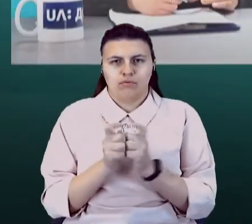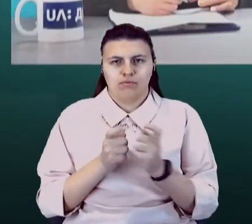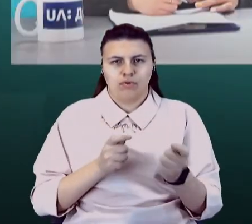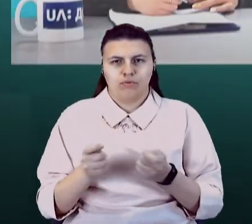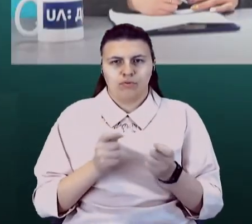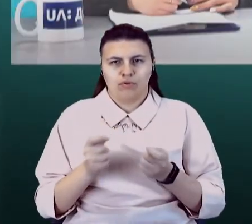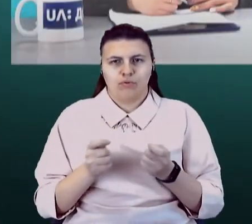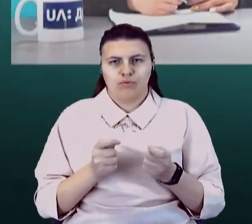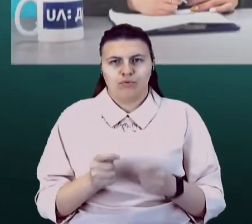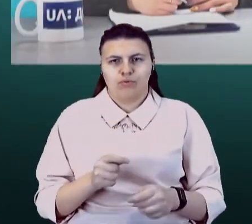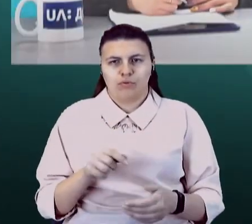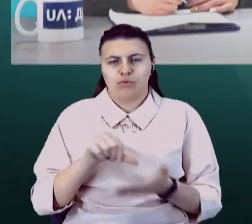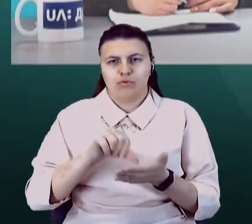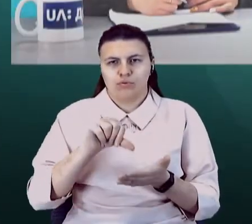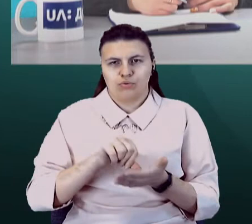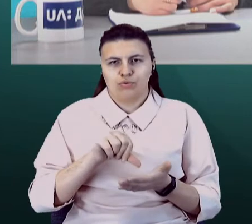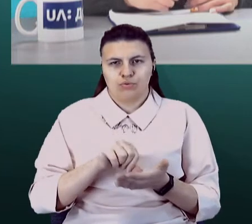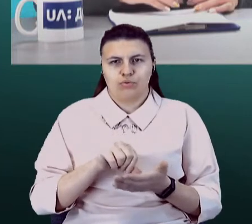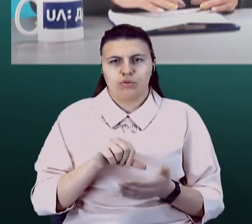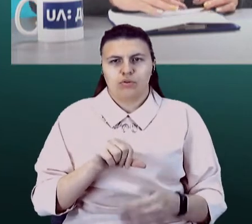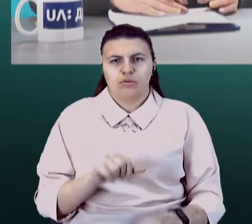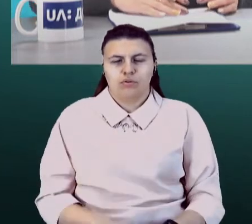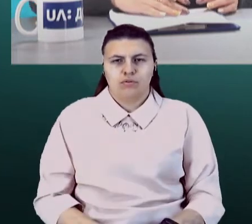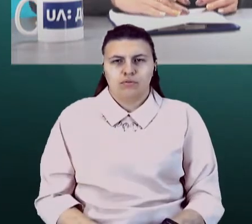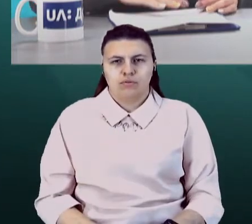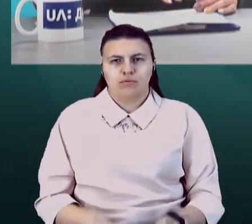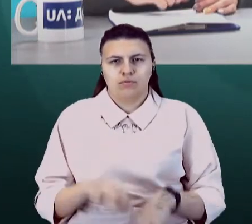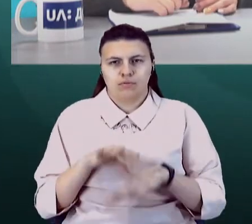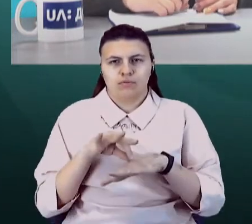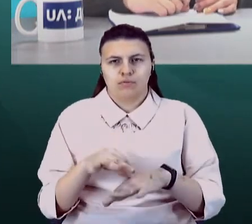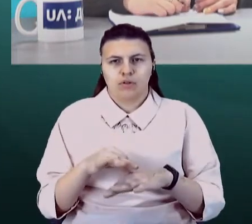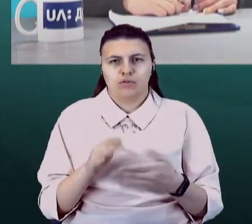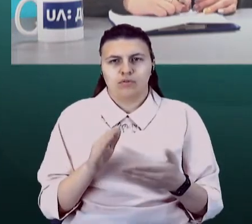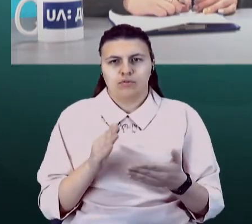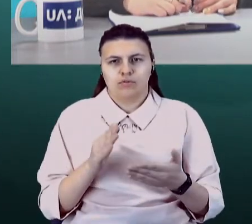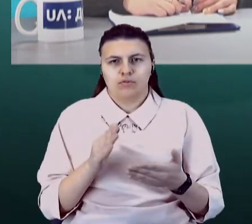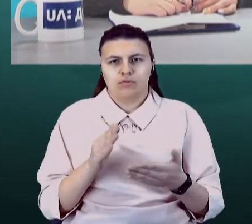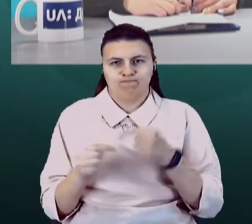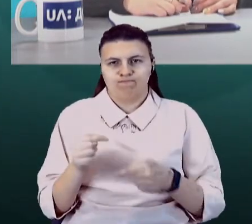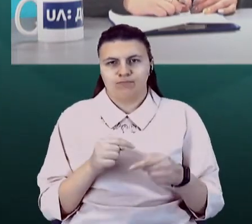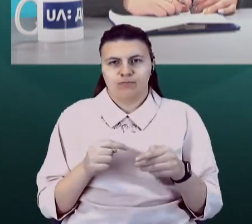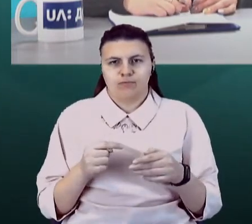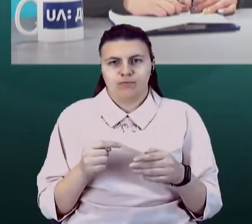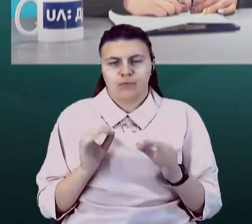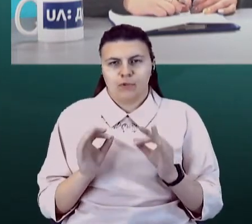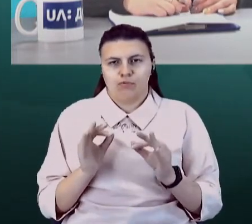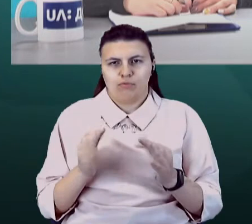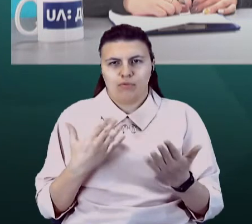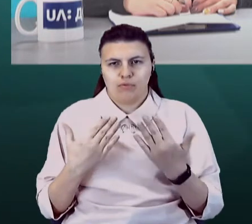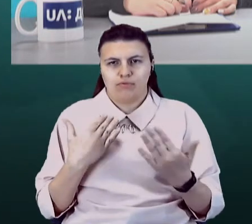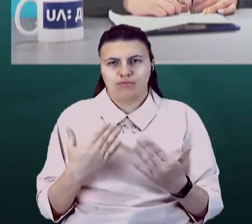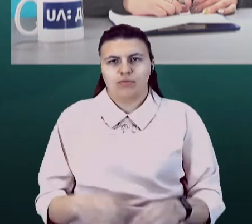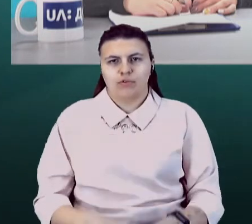брати участь в заходах з децекалації. Навпаки, вони демонструють усі таку рівничну